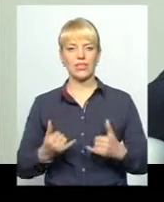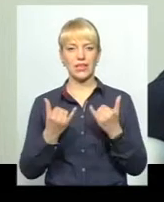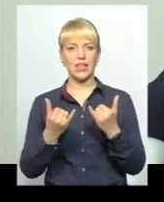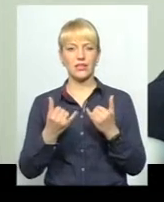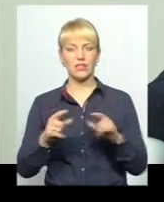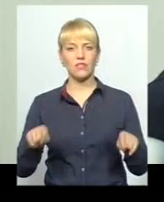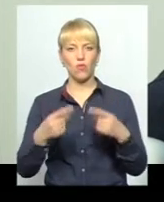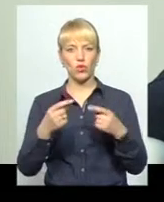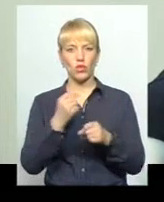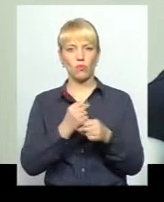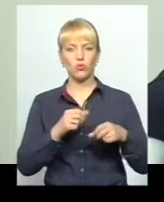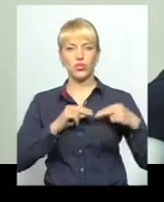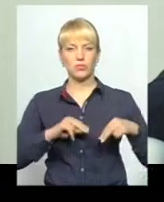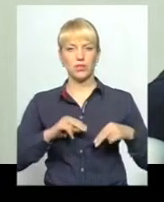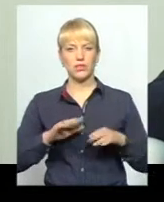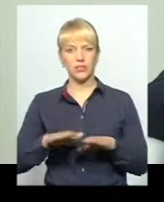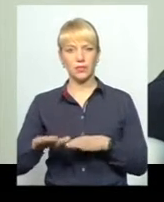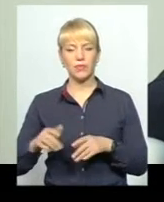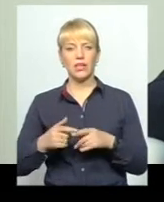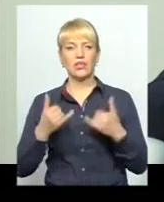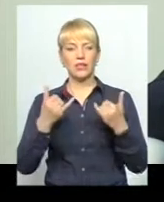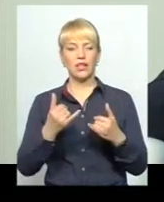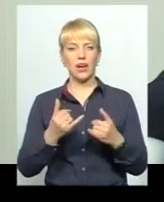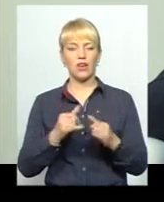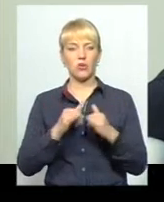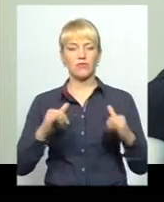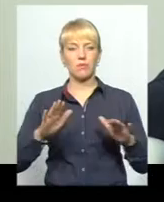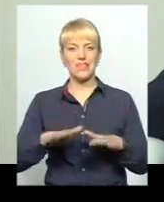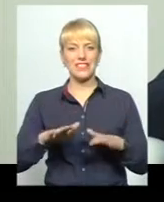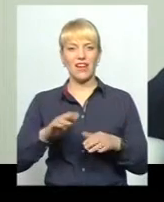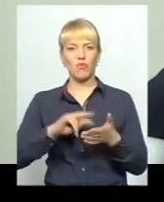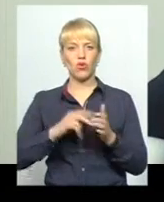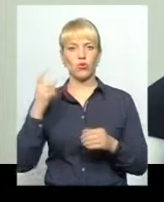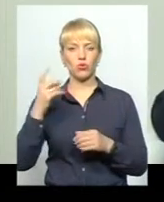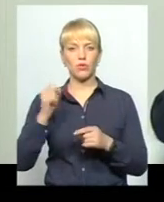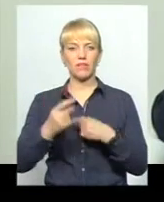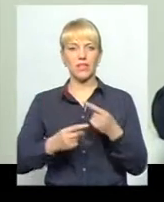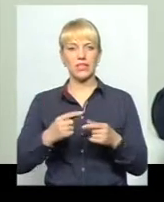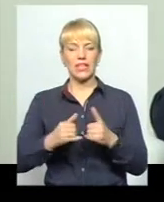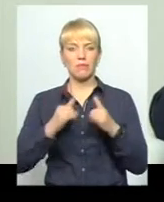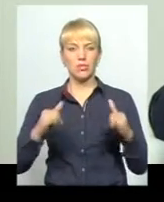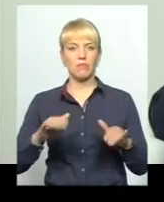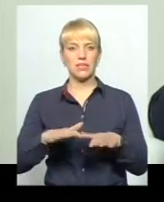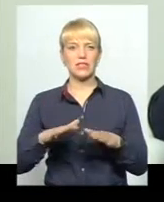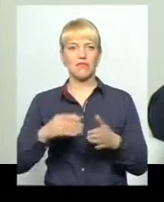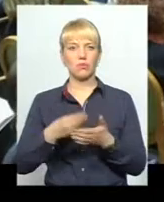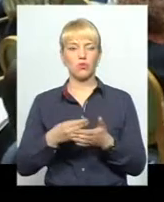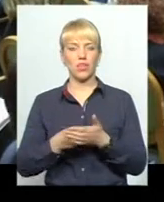місць, для розвитку місцевої економіки, як наслідок збільшення місцевих бюджетів. Такі можливості сьогодні є.